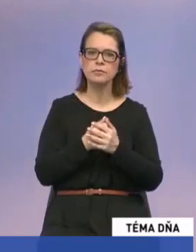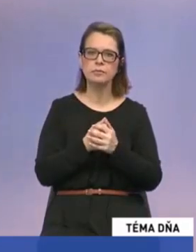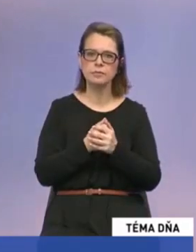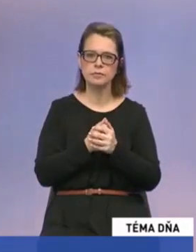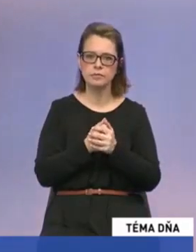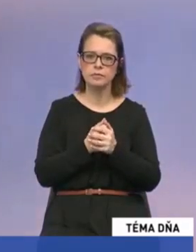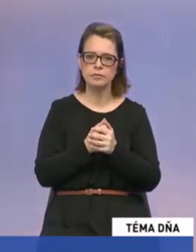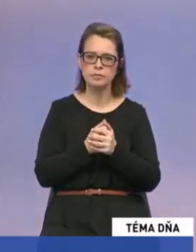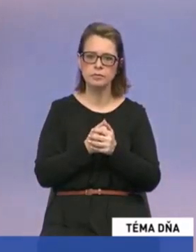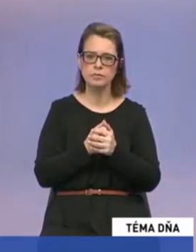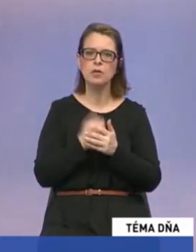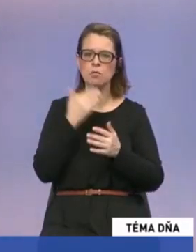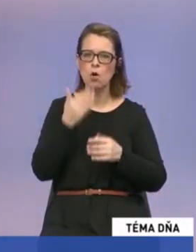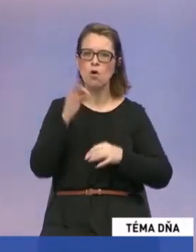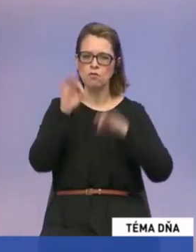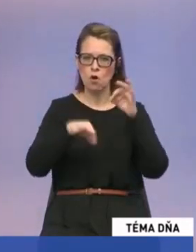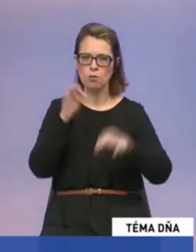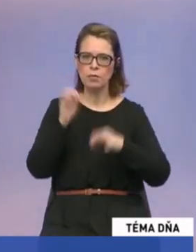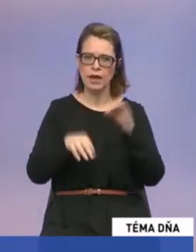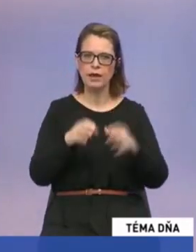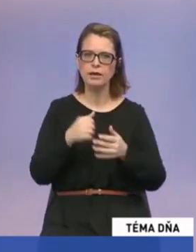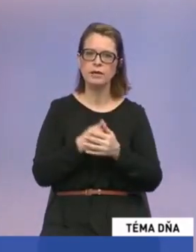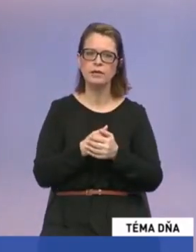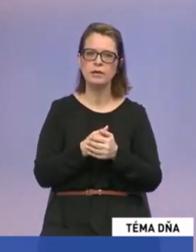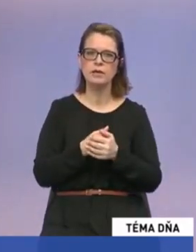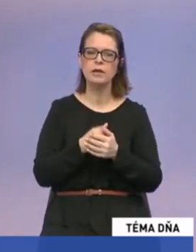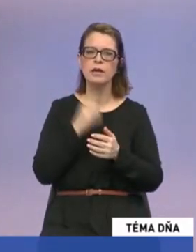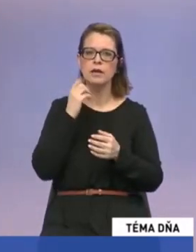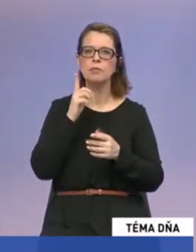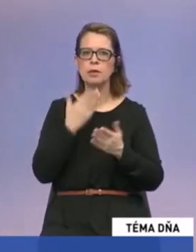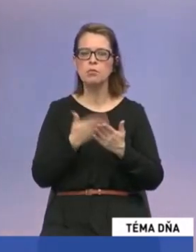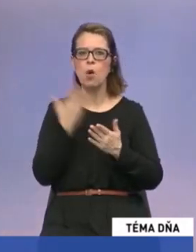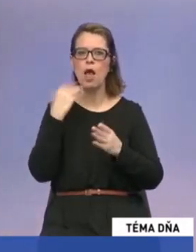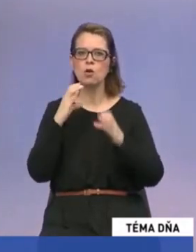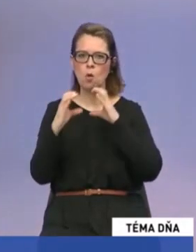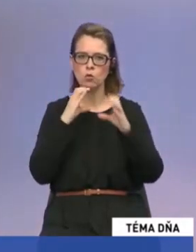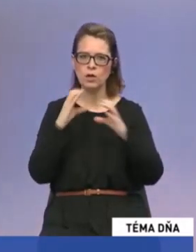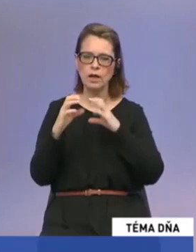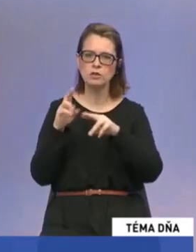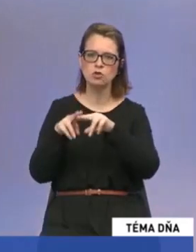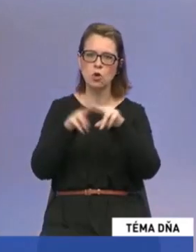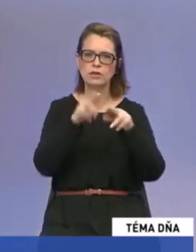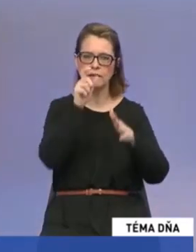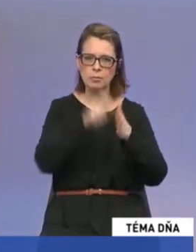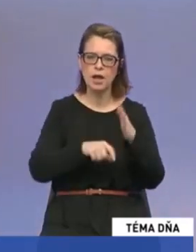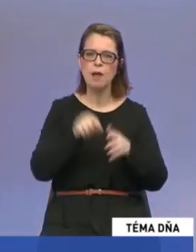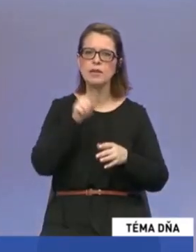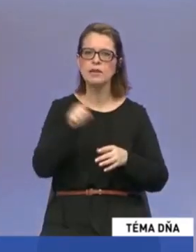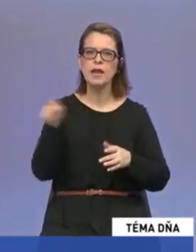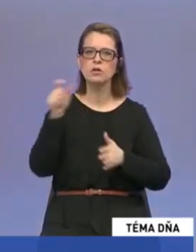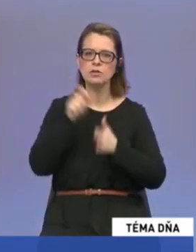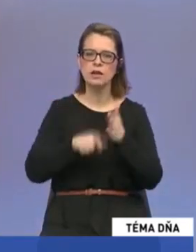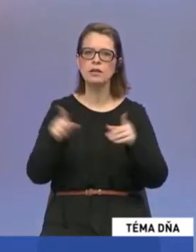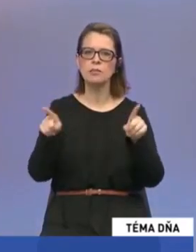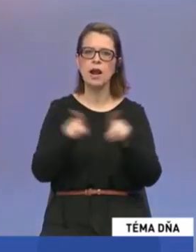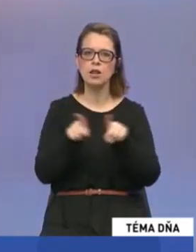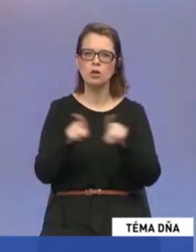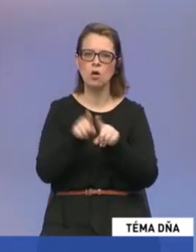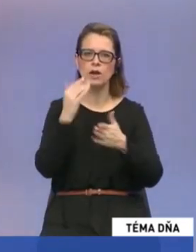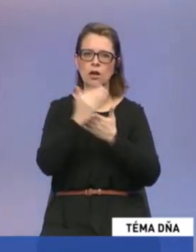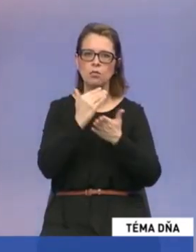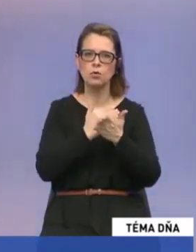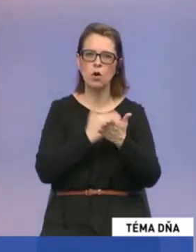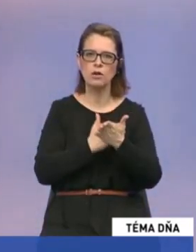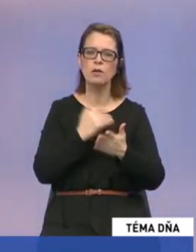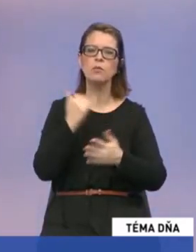po voľbách v prípadnej nejakej komunikácii s ostatnými stranami to, aby sa tieto strany stotožnili na programových